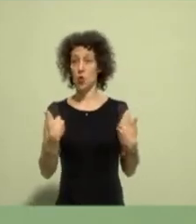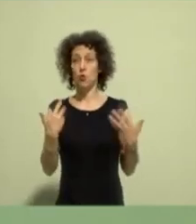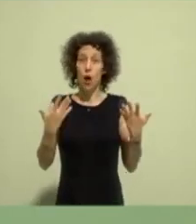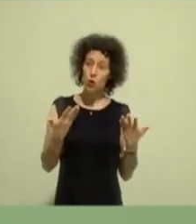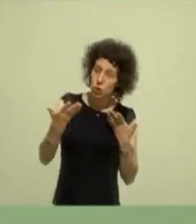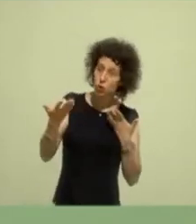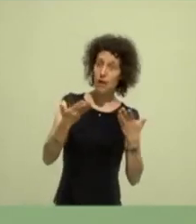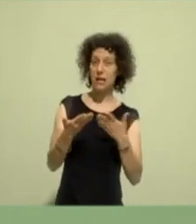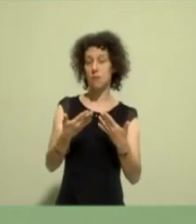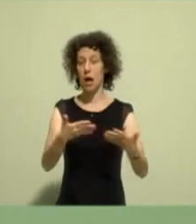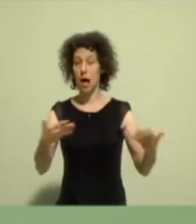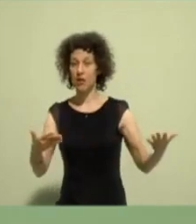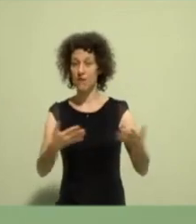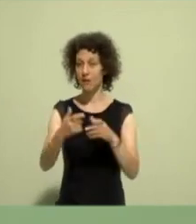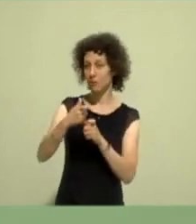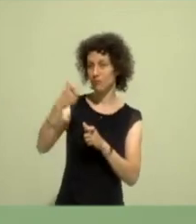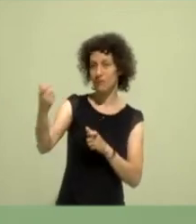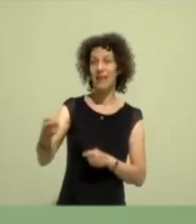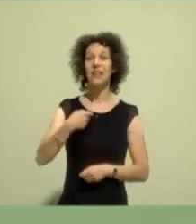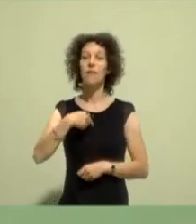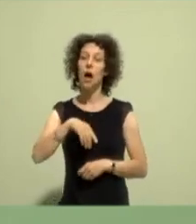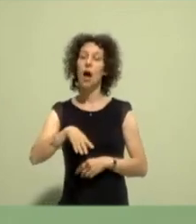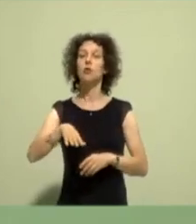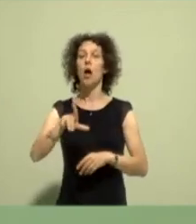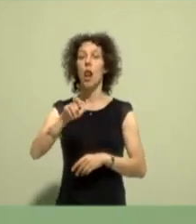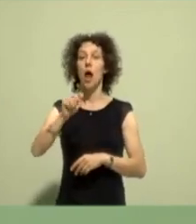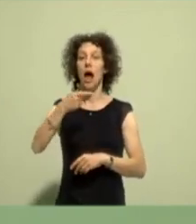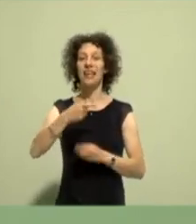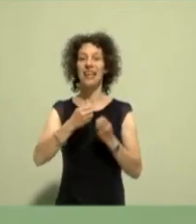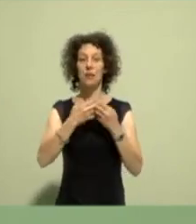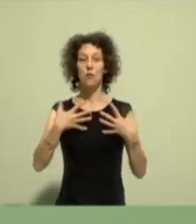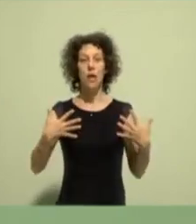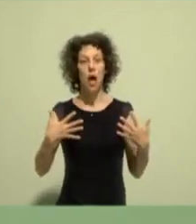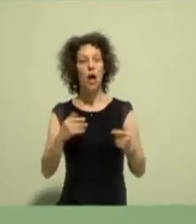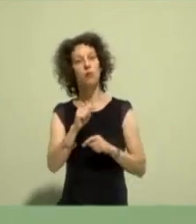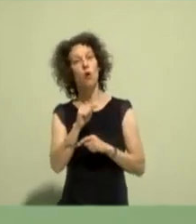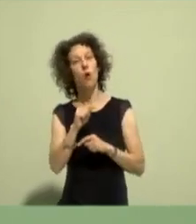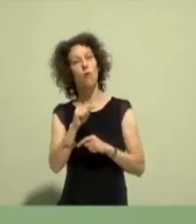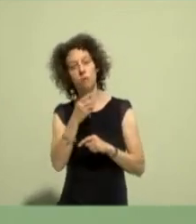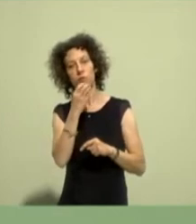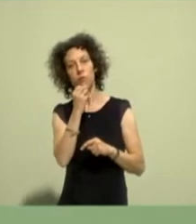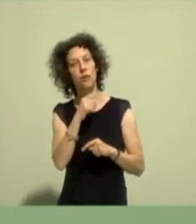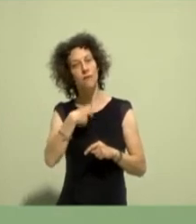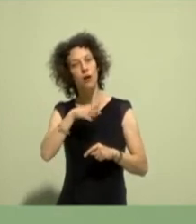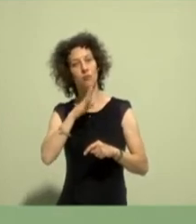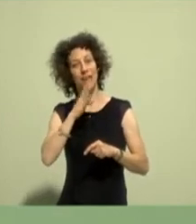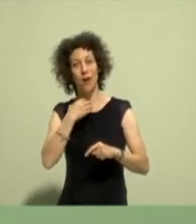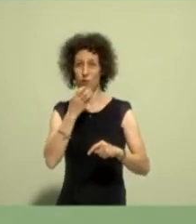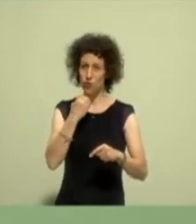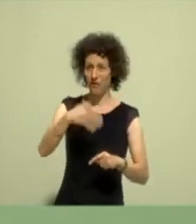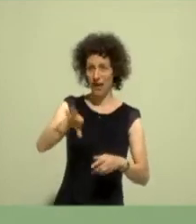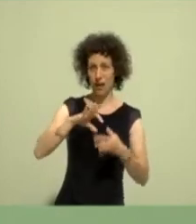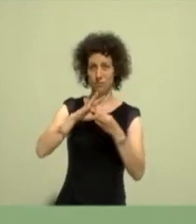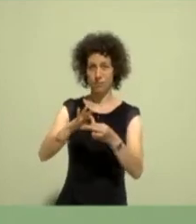Hieran habe ich als Sprecher der LAG Queer gearbeitet und an dieser Vernetzung möchte ich weiter mitwirken. Wir als Partei